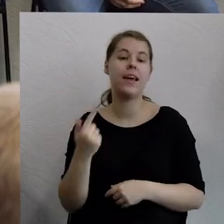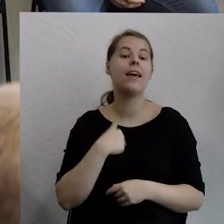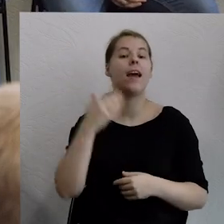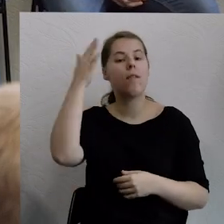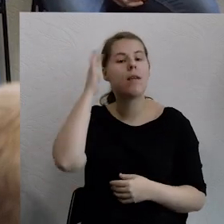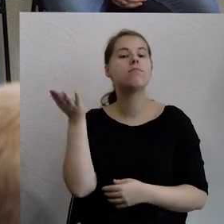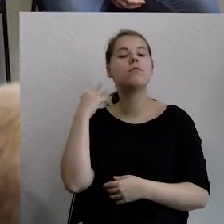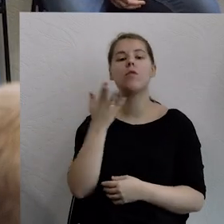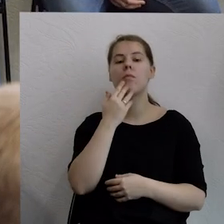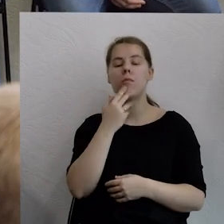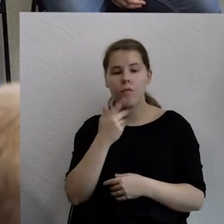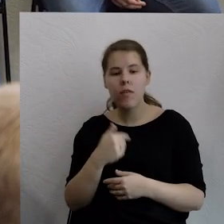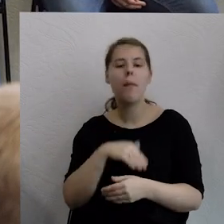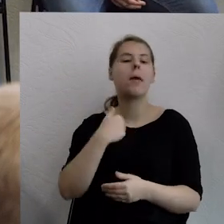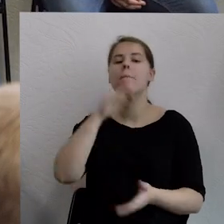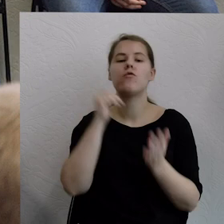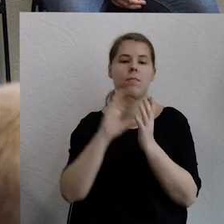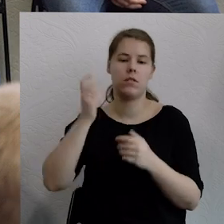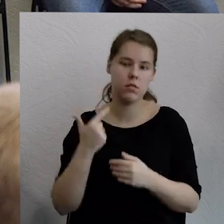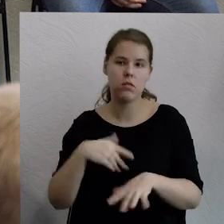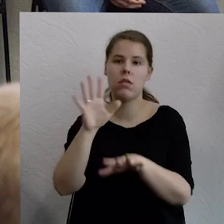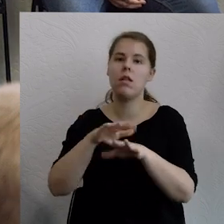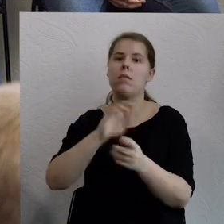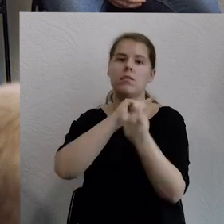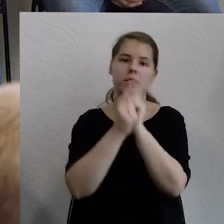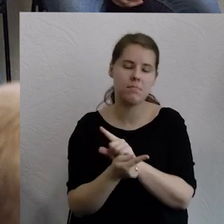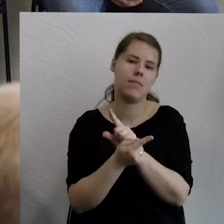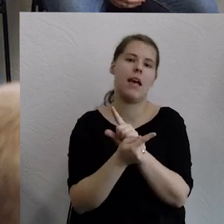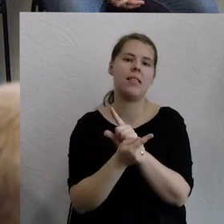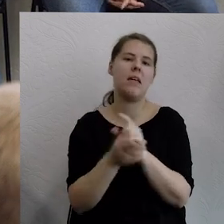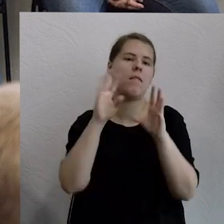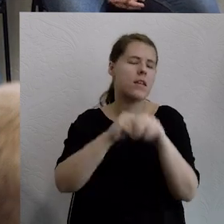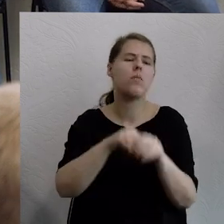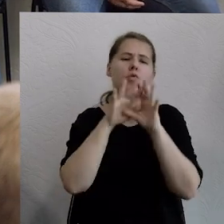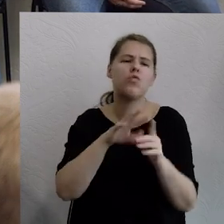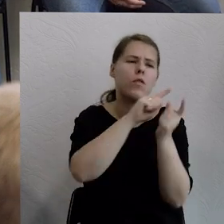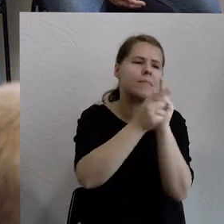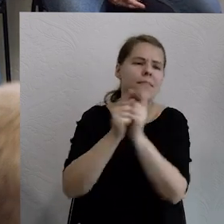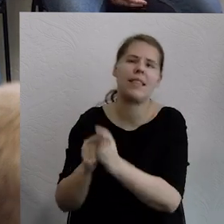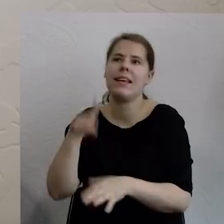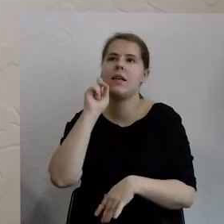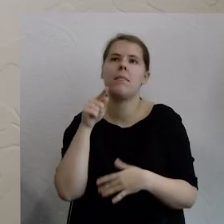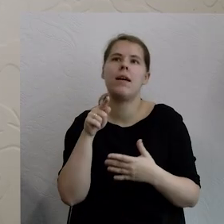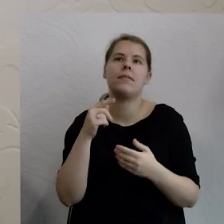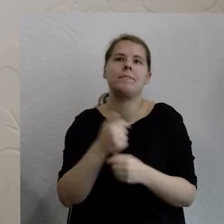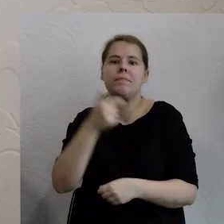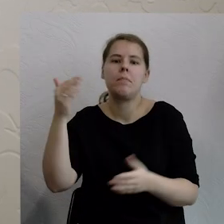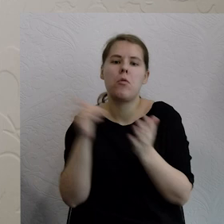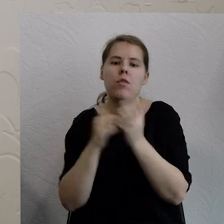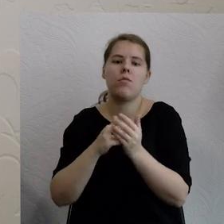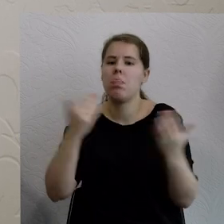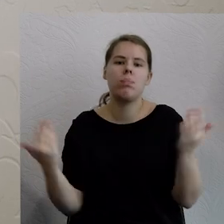systemowej zmiany na bardzo wielu poziomach i wymaga nowej umowy społecznej tak naprawdę, opartej głęboko na